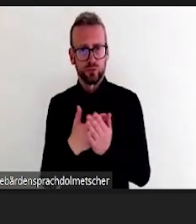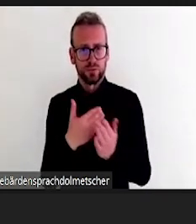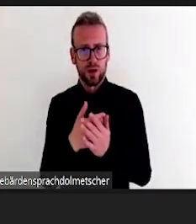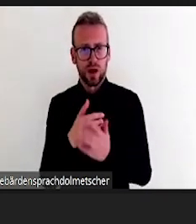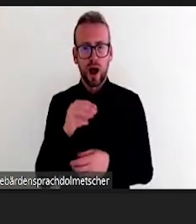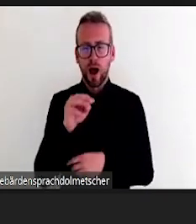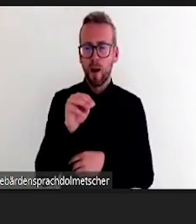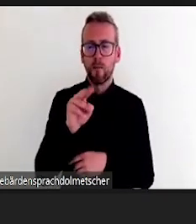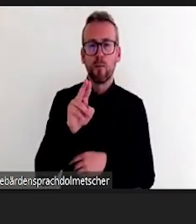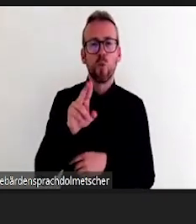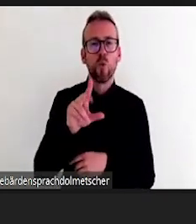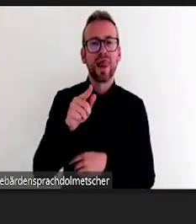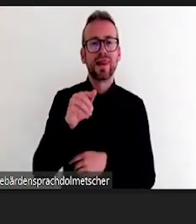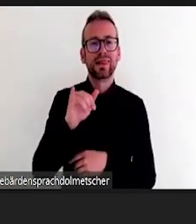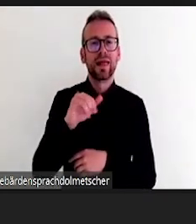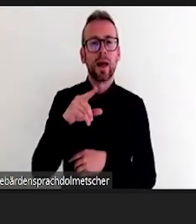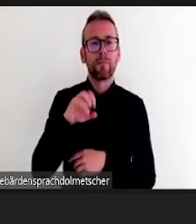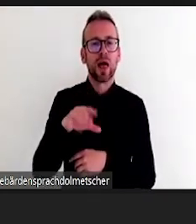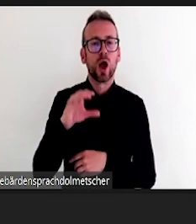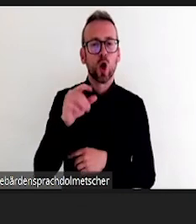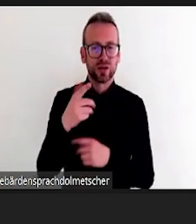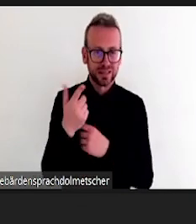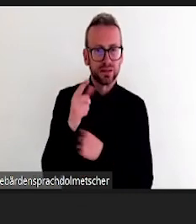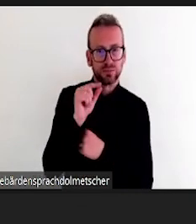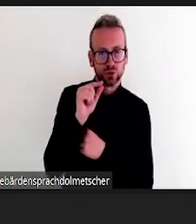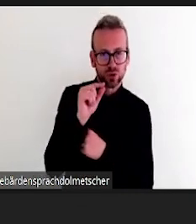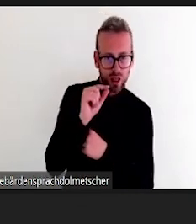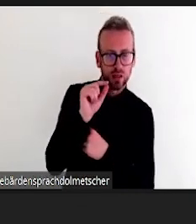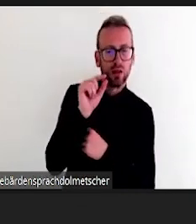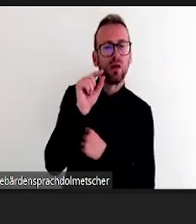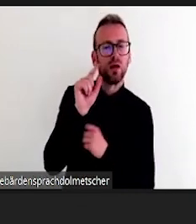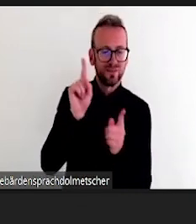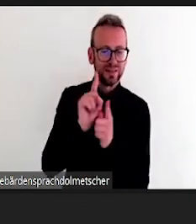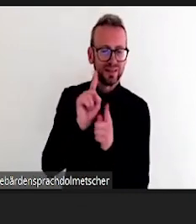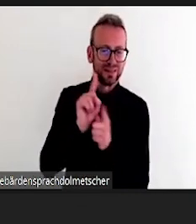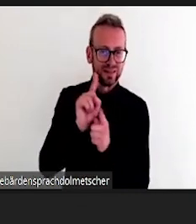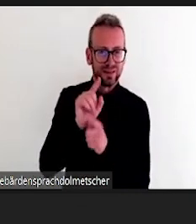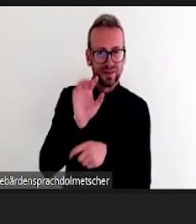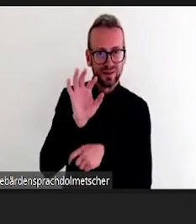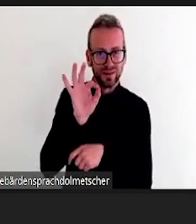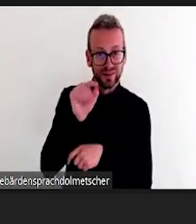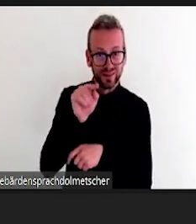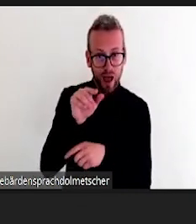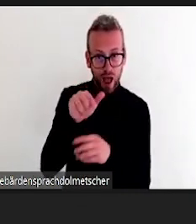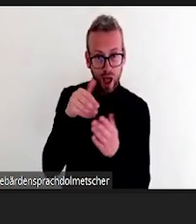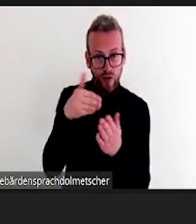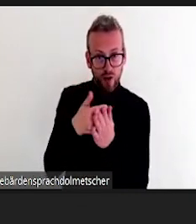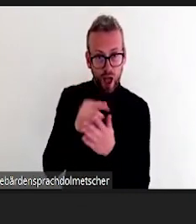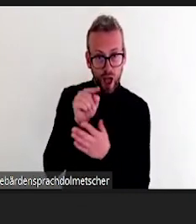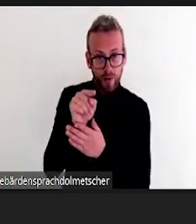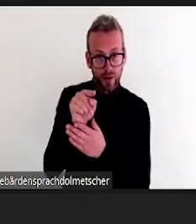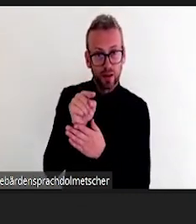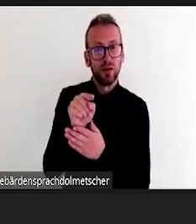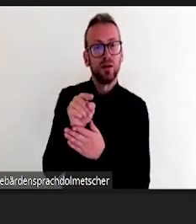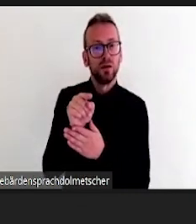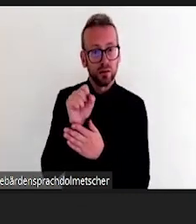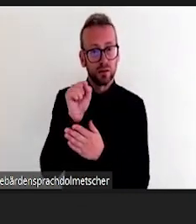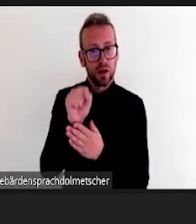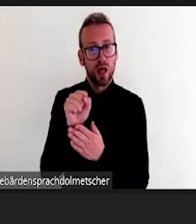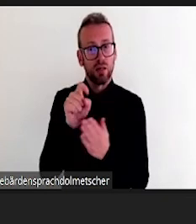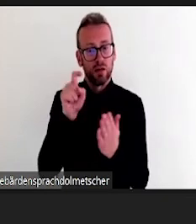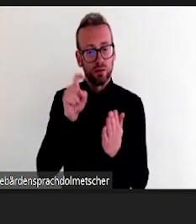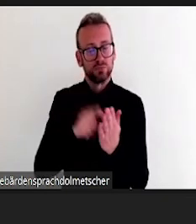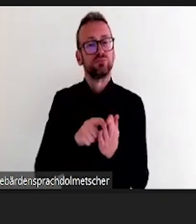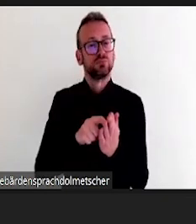Sowas wie nimm die Geräuschkulisse auf dem Marktplatz auf oder sowas zu einer bestimmten Uhrzeit. Man kann verschiedene Aufgaben damit einfach